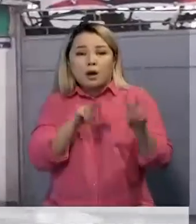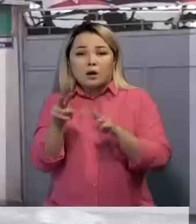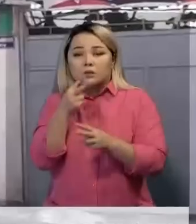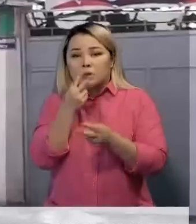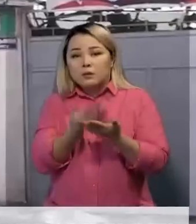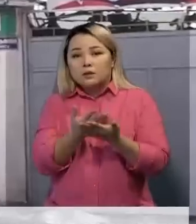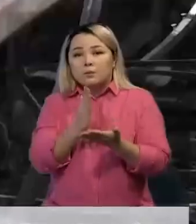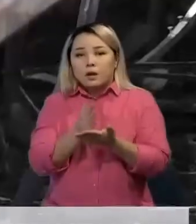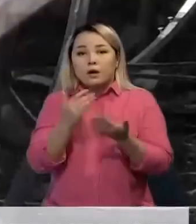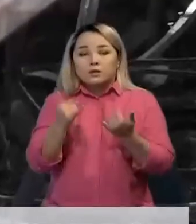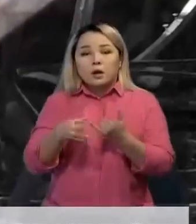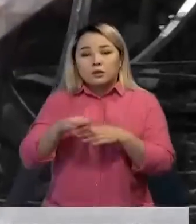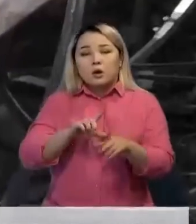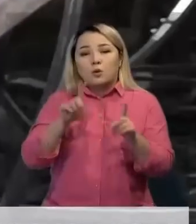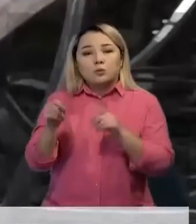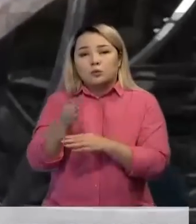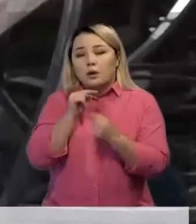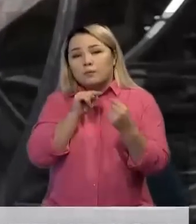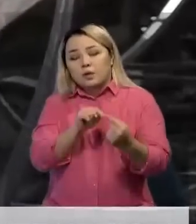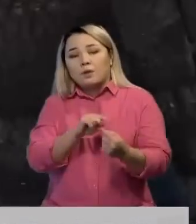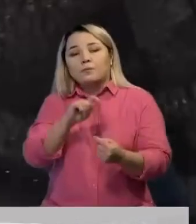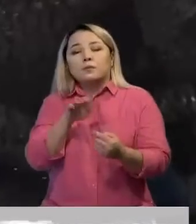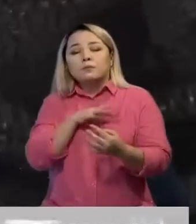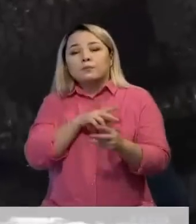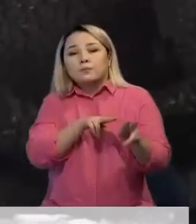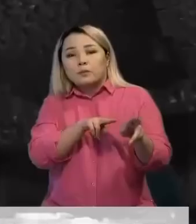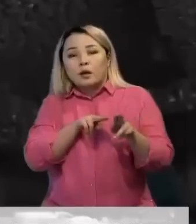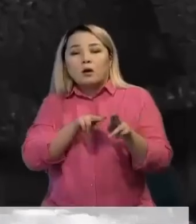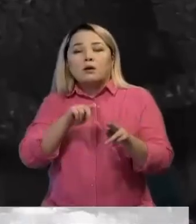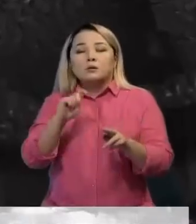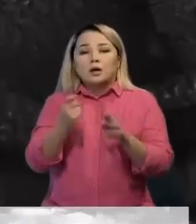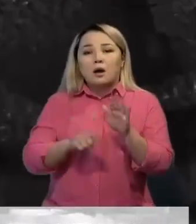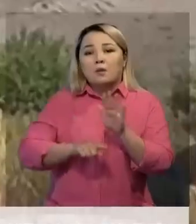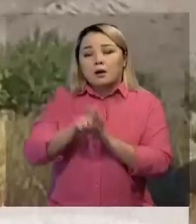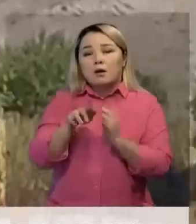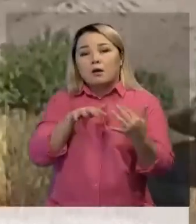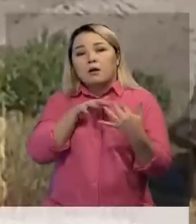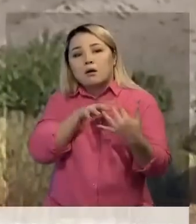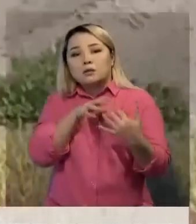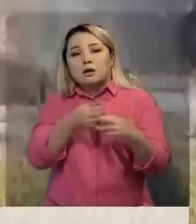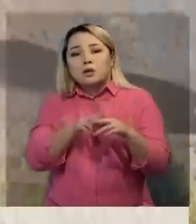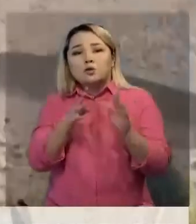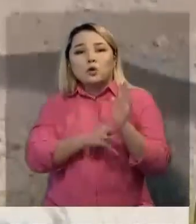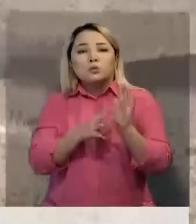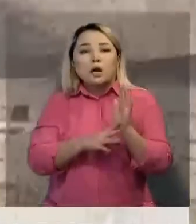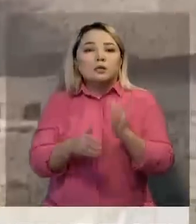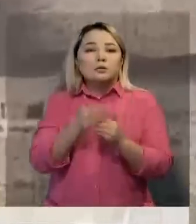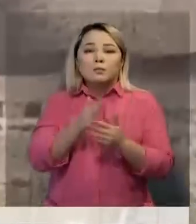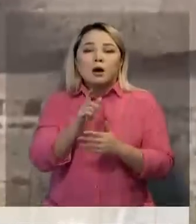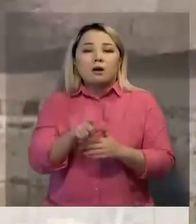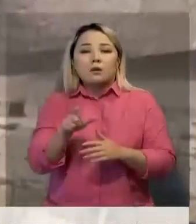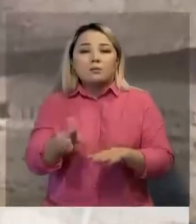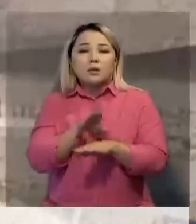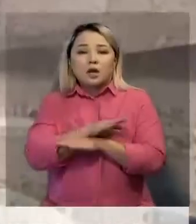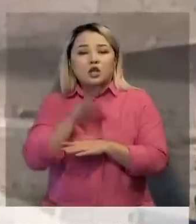Тәжігістан аумақтан кетпе, қарсыластарына оқ жаудырып, атыс басталған. Қарулы қақтығыз кезінде екі жақтан 90-нан астамадам қаза